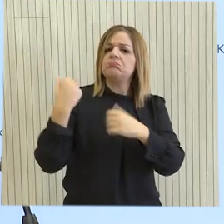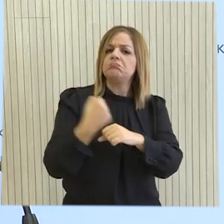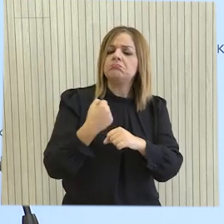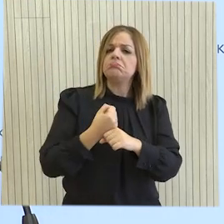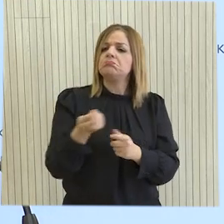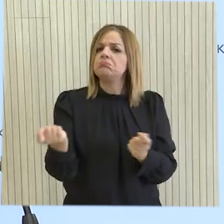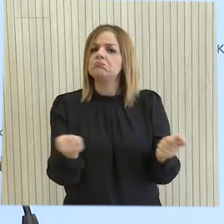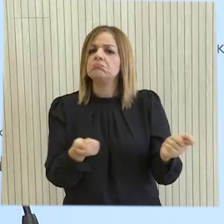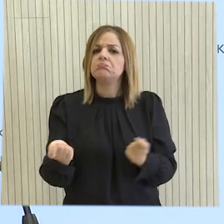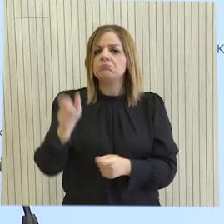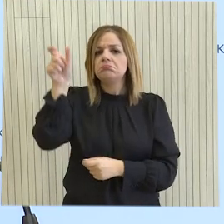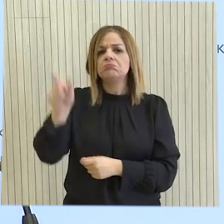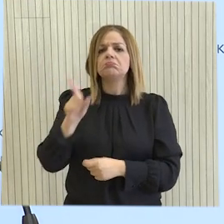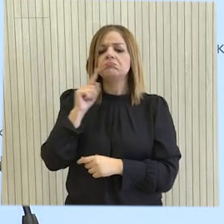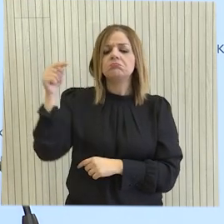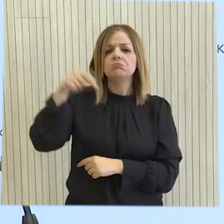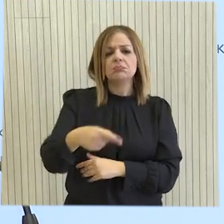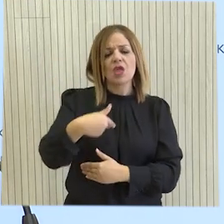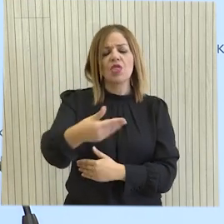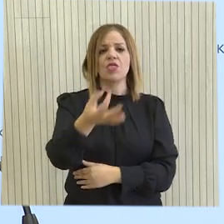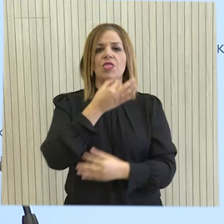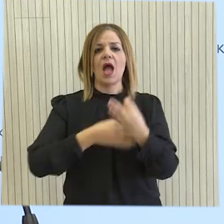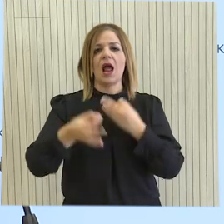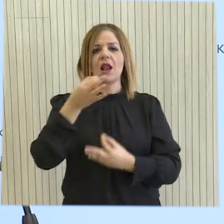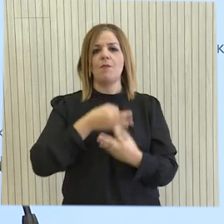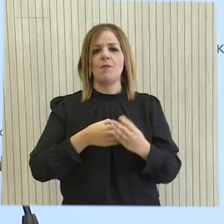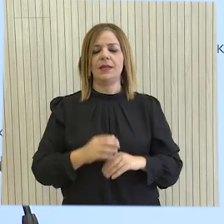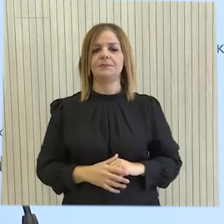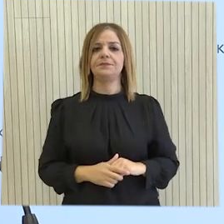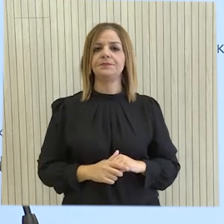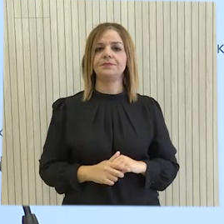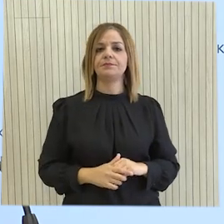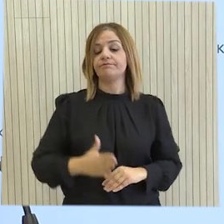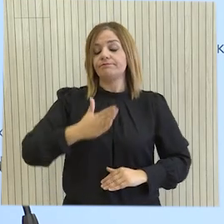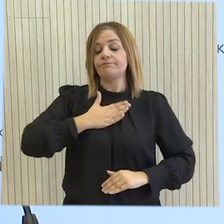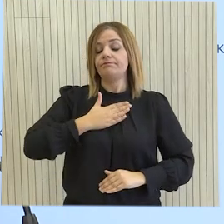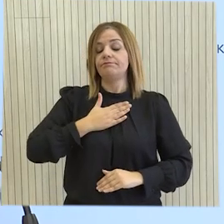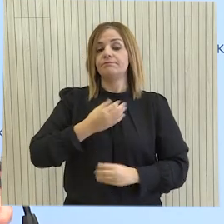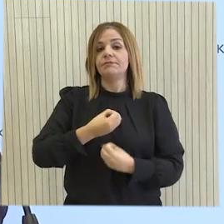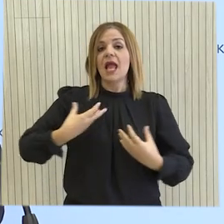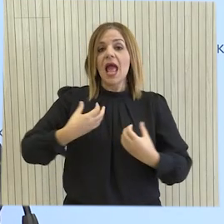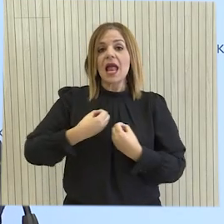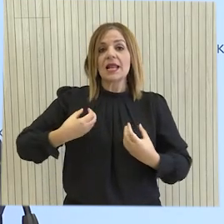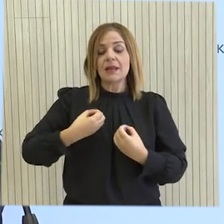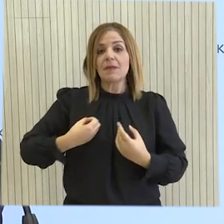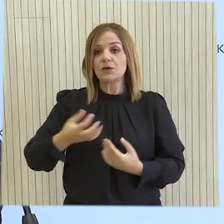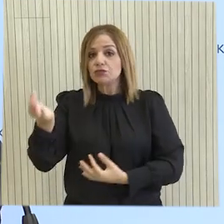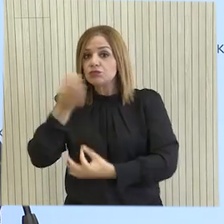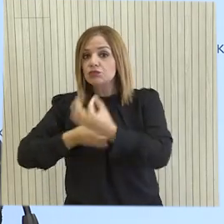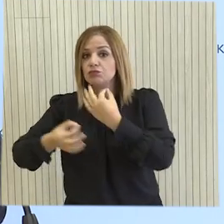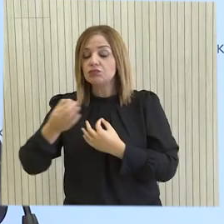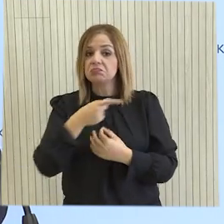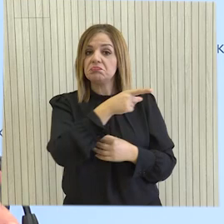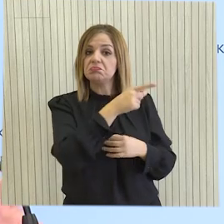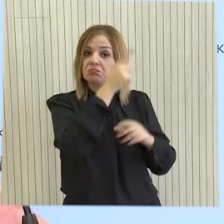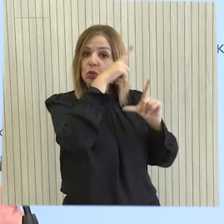της προσωπικότητας που θα είναι απεσταλμένη του ΓΕΕ. η δική μας ενημέρωση και μετά την συγκατάθεση της άλλης